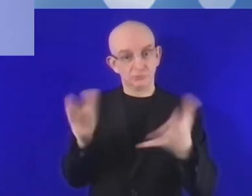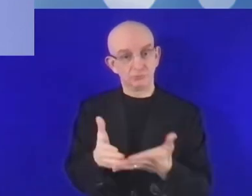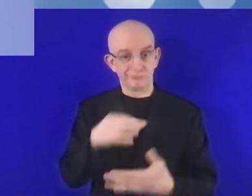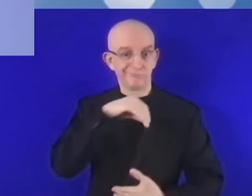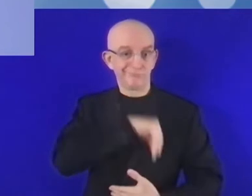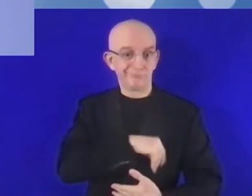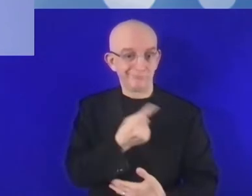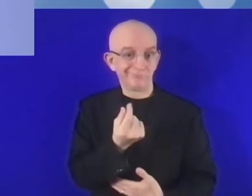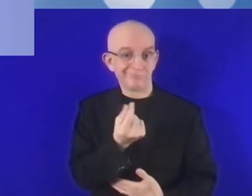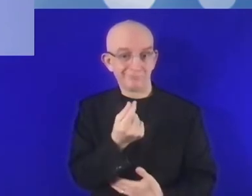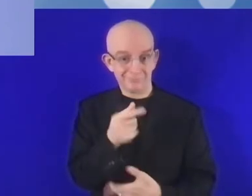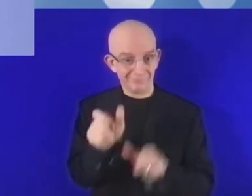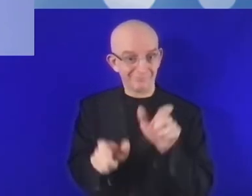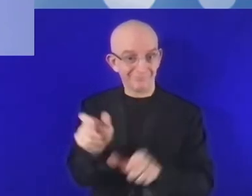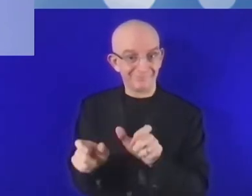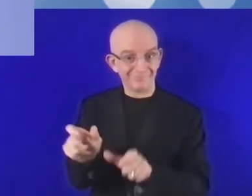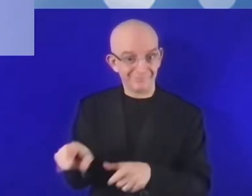jeśli chodzi o poziom finansowania.